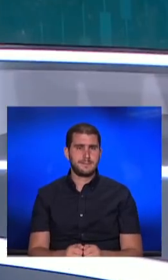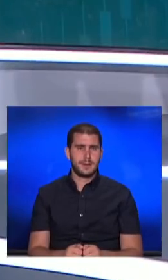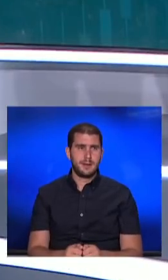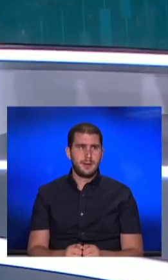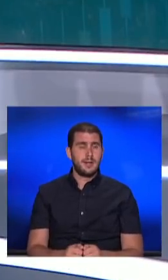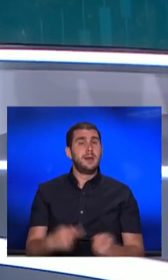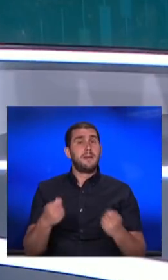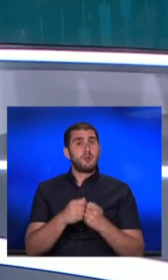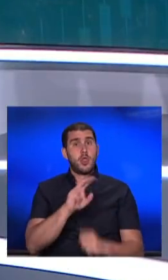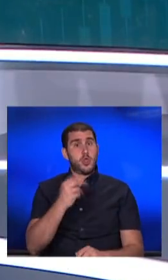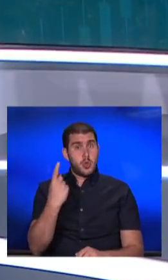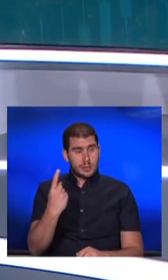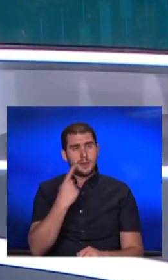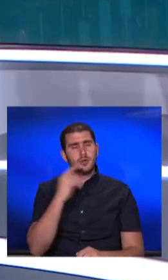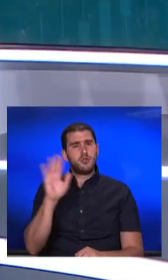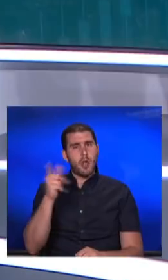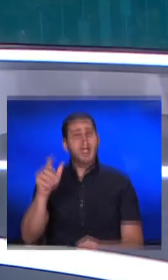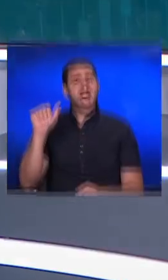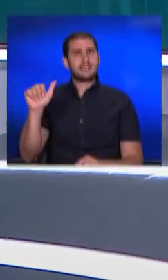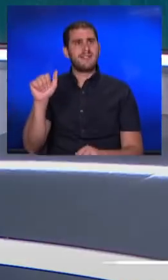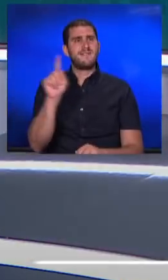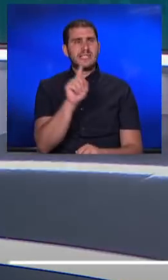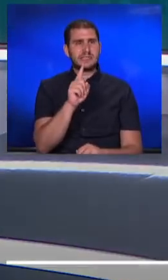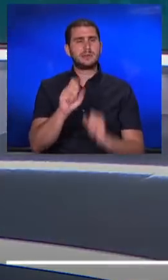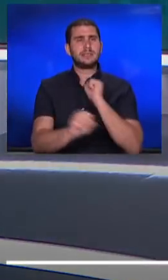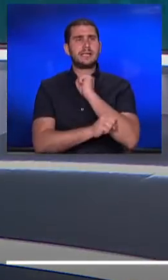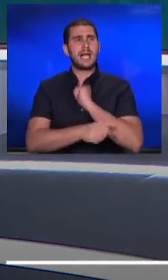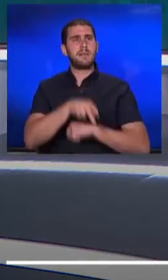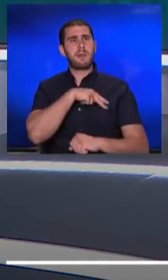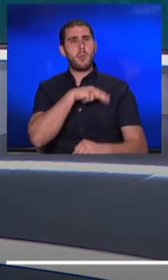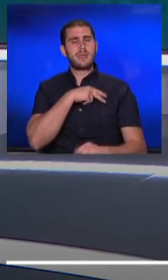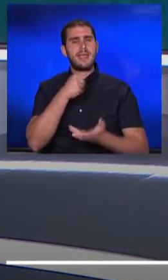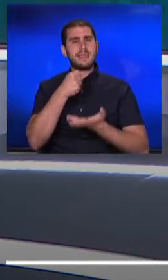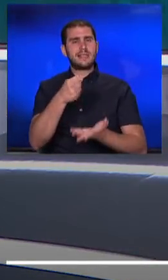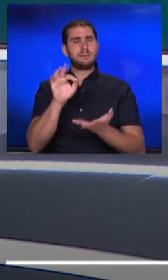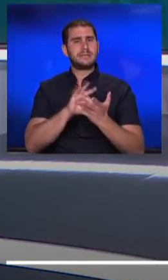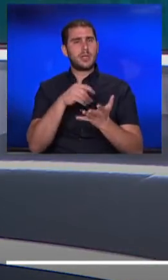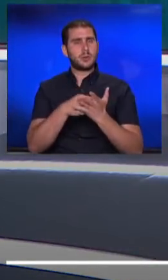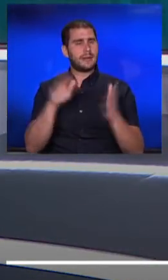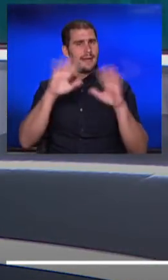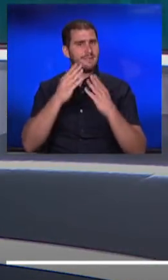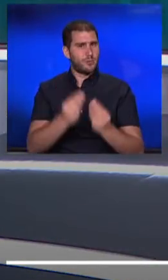ובדיוק בעניין הזה, בואו נגיד שלום לאסף וסר צוגס, גן הממונה לתקציבים במשרד האוצר, ערב טוב אסף.